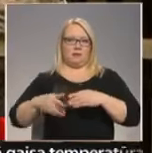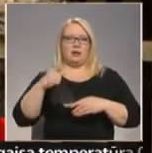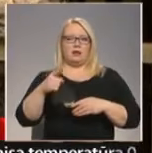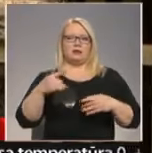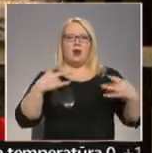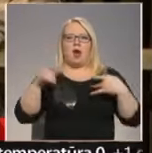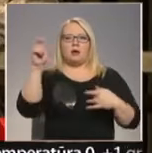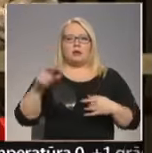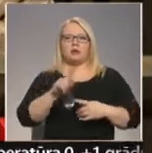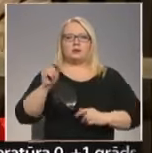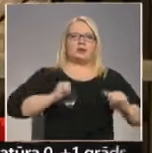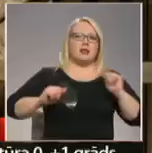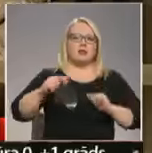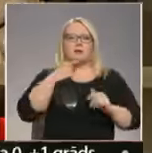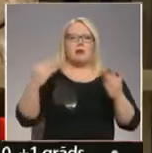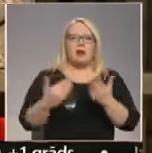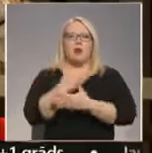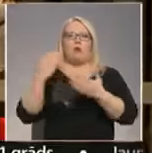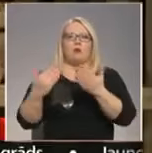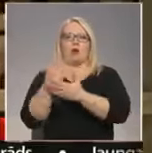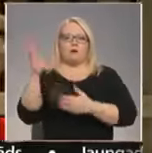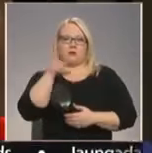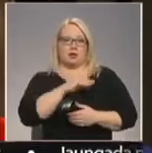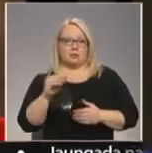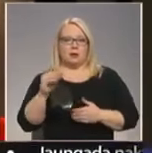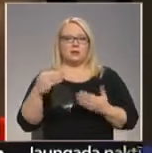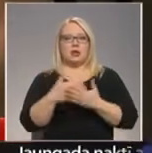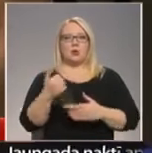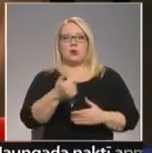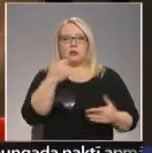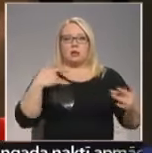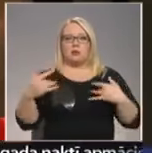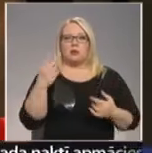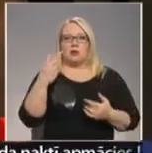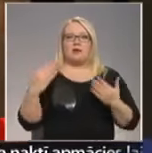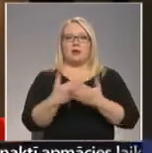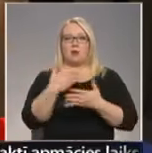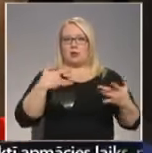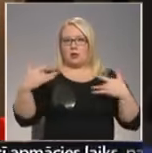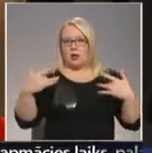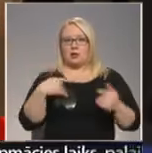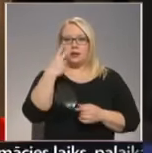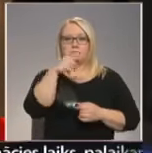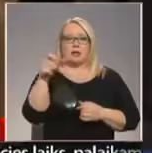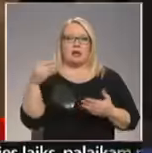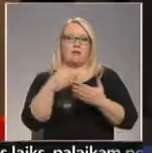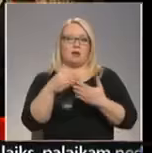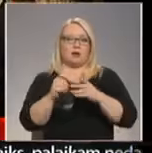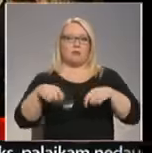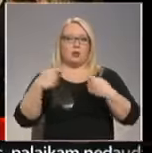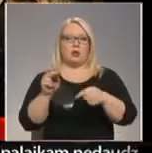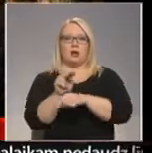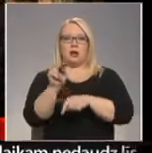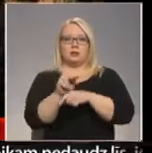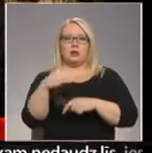kurš, teiksim, katreiz gribu atkal jaunu izaicinājumu. Jaunais gads teātrī sāksies ar diviem jaunie studējumiem. Skatītāji vērtējumam tiks nodot